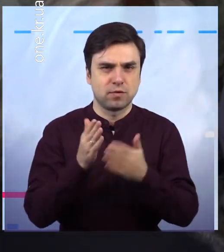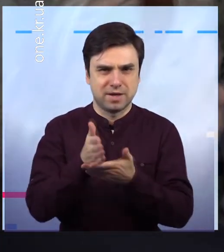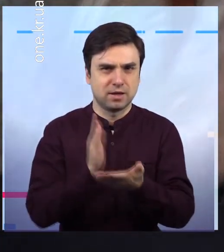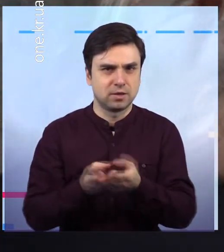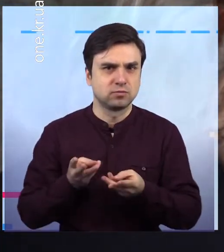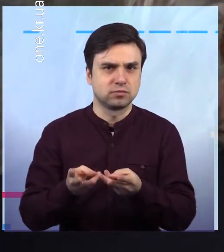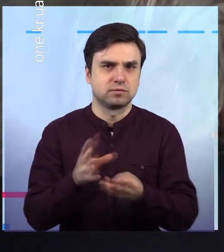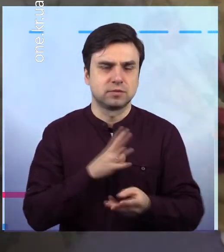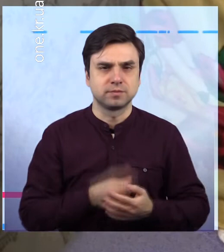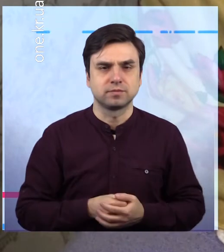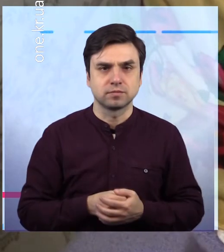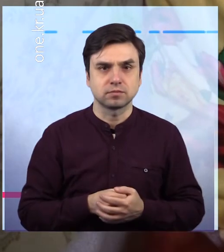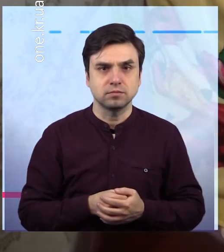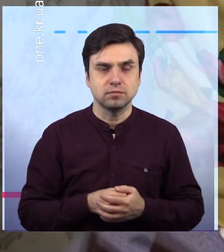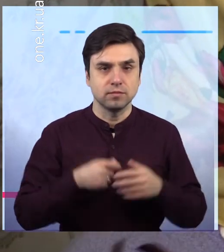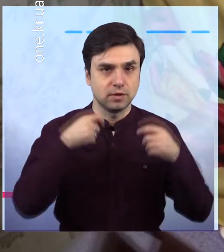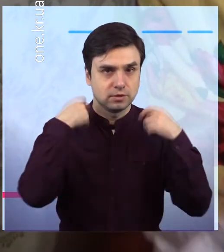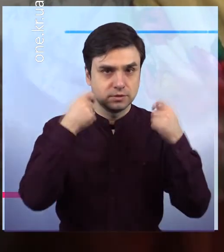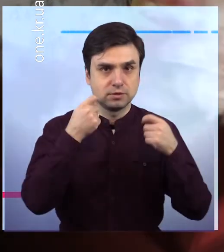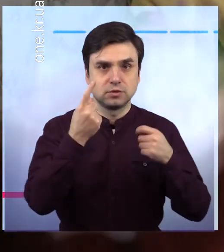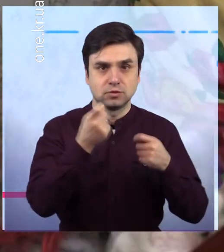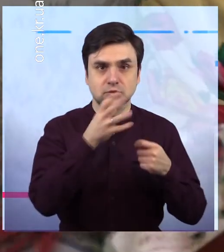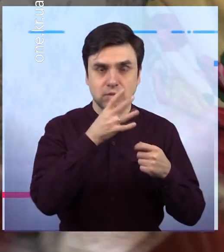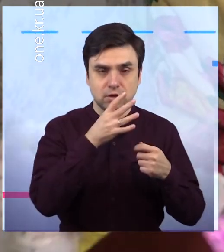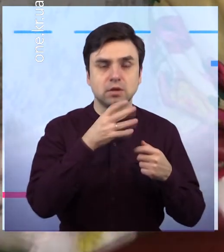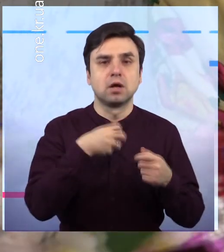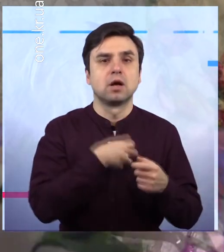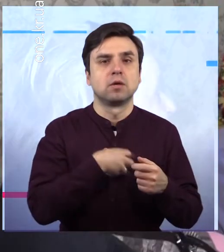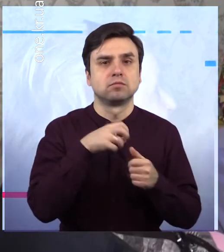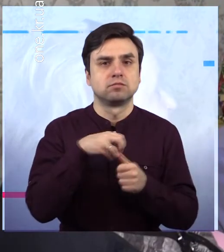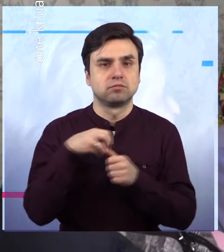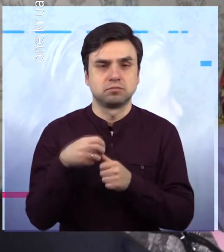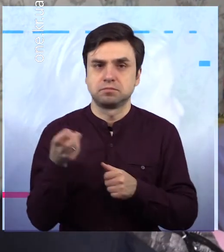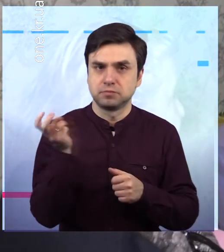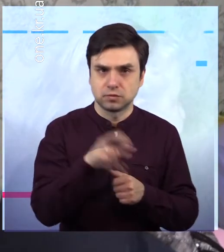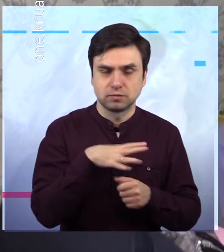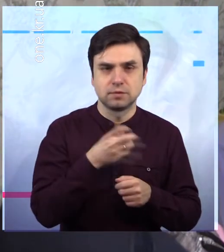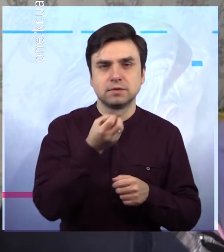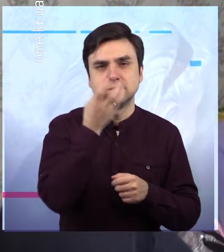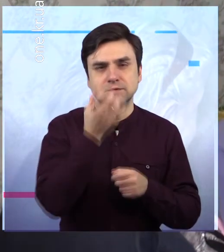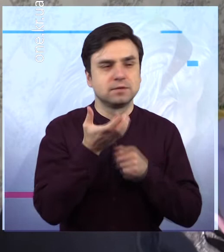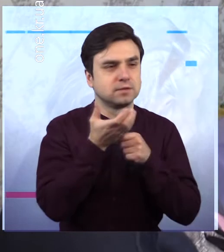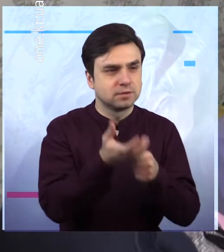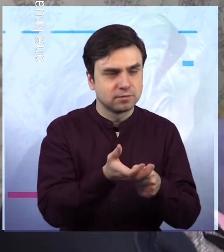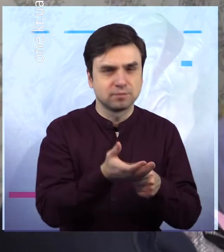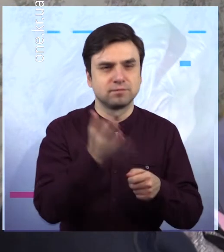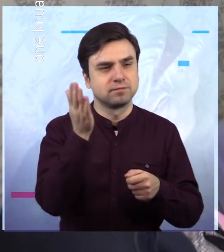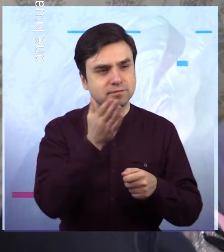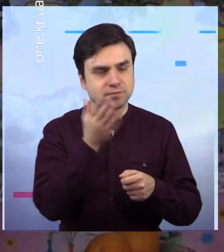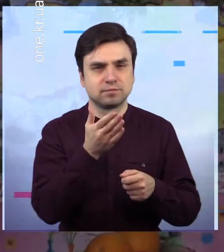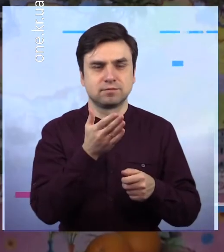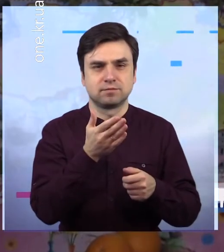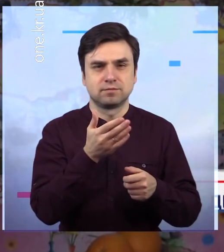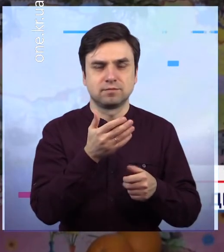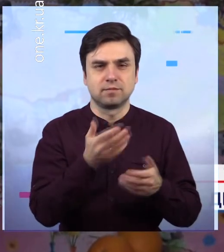міські та районні чиновники. Окрім великих букетів та теплих і щирих слів привітань, винувати ці свята також вручили грошовий подарунок від